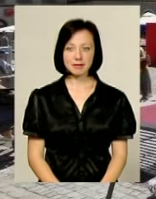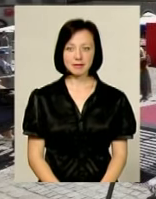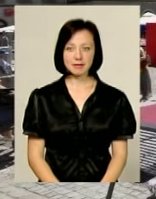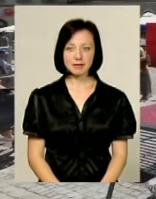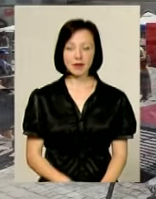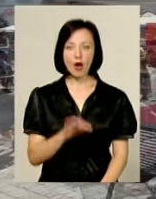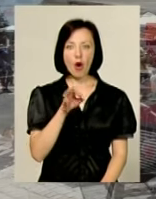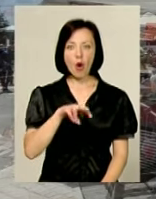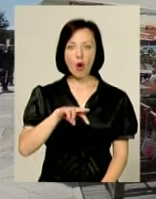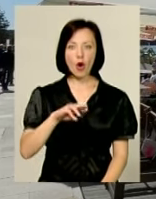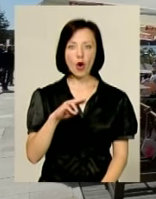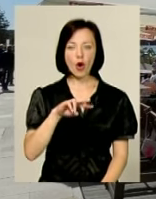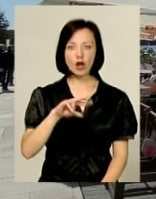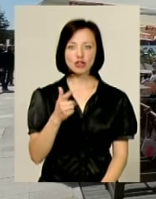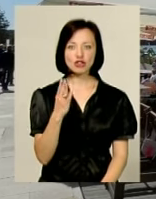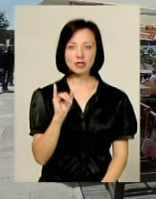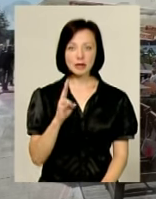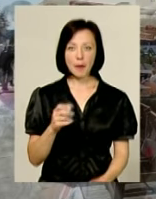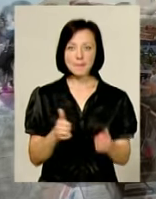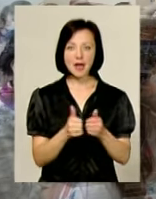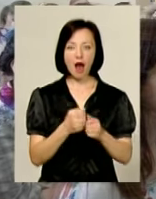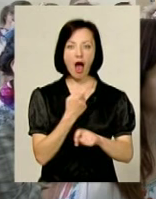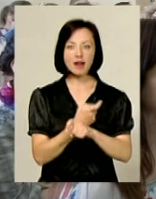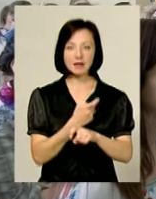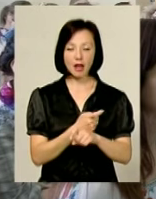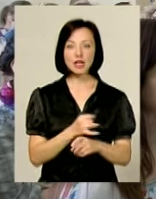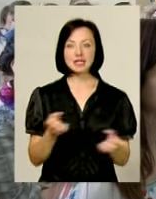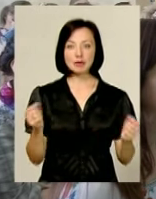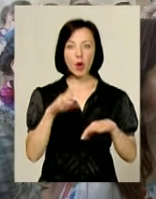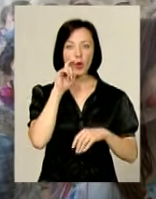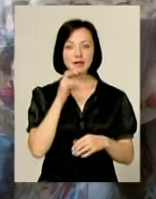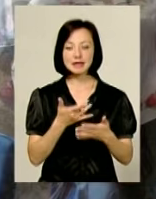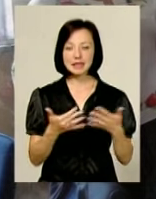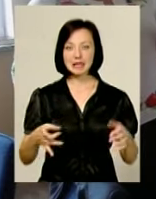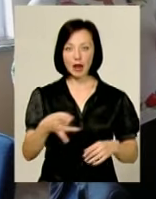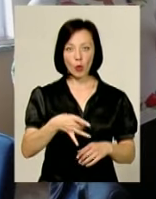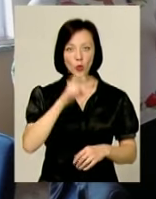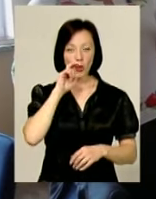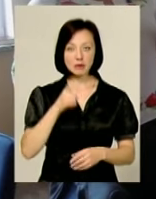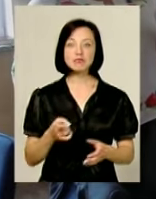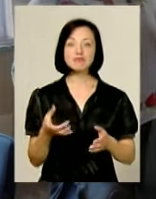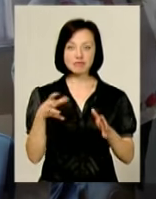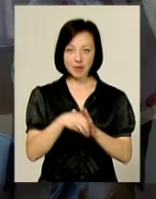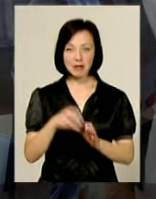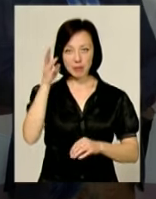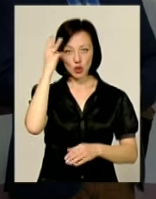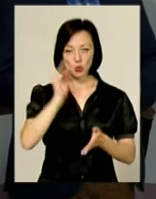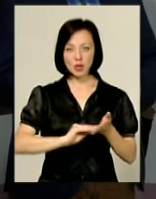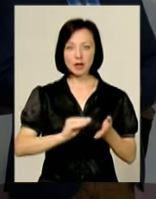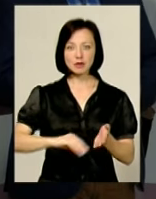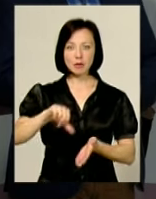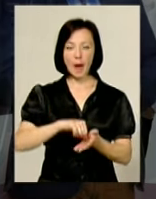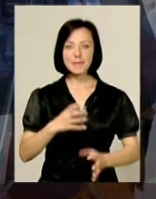Ольштин – польське місто, пора з російським Калінінградом, де зібралися українці з різних регіонів держави, зокрема й з Хмельниччини. Журналісти взяли